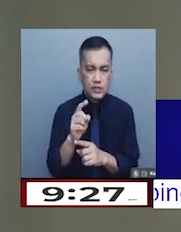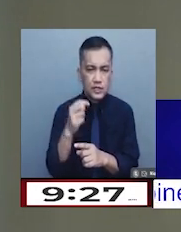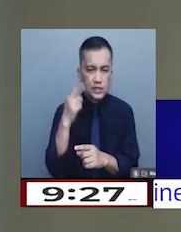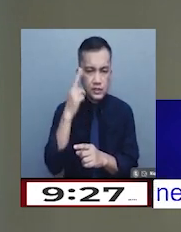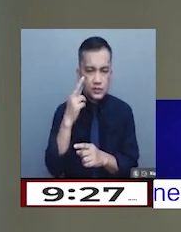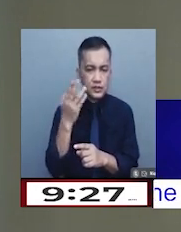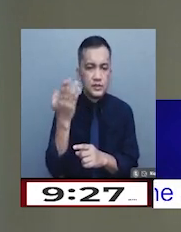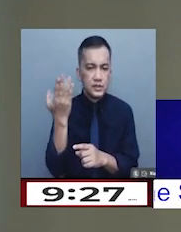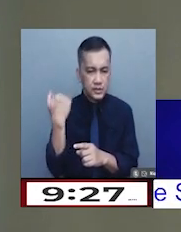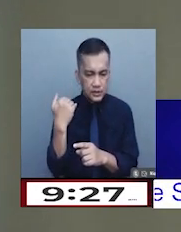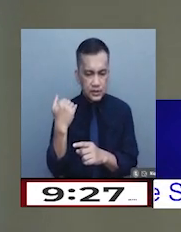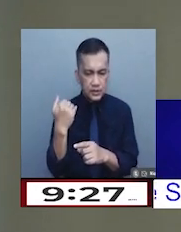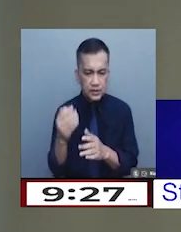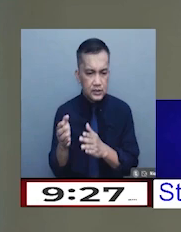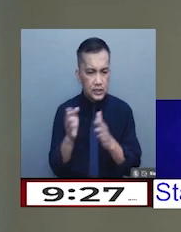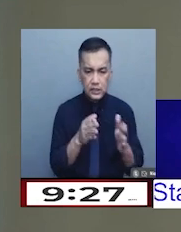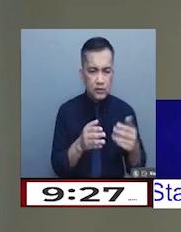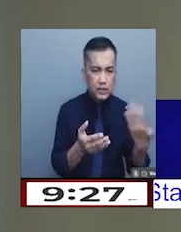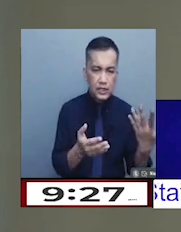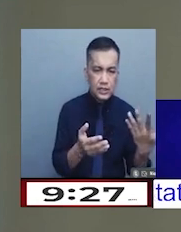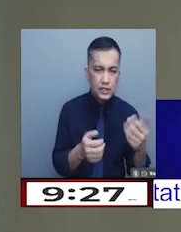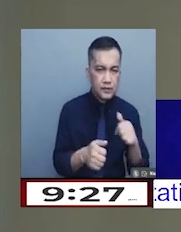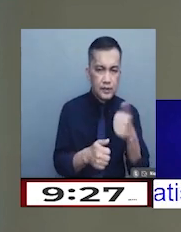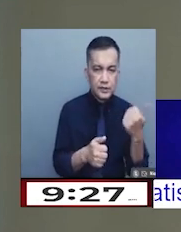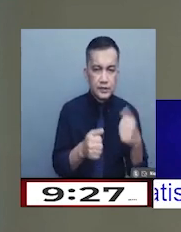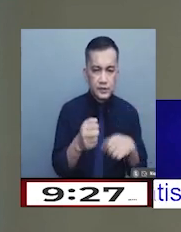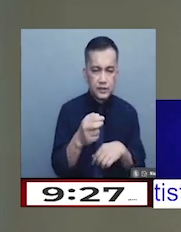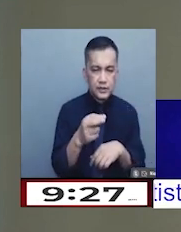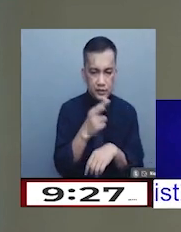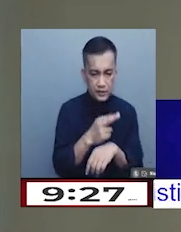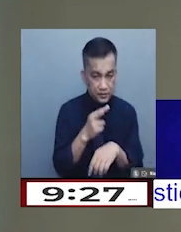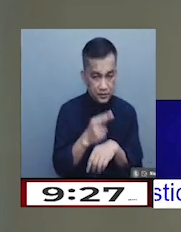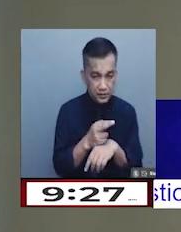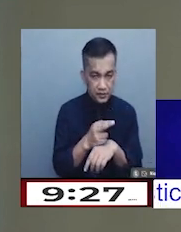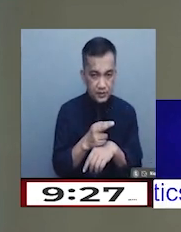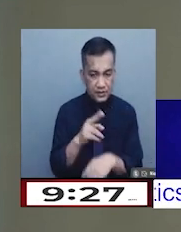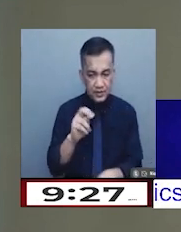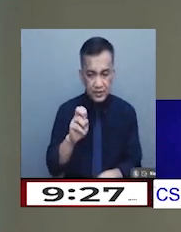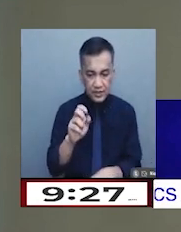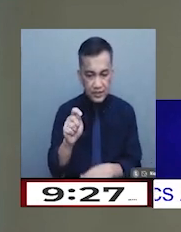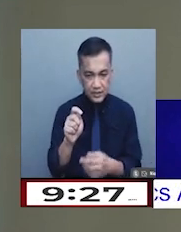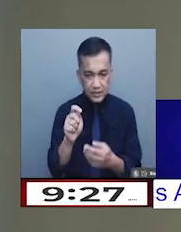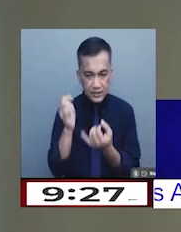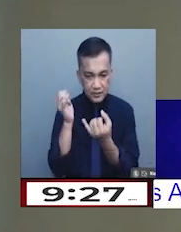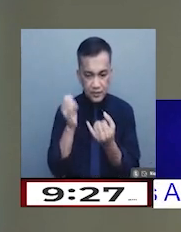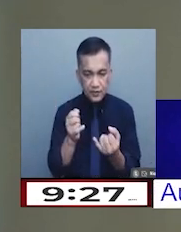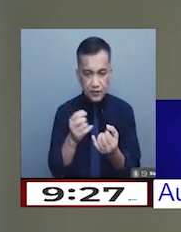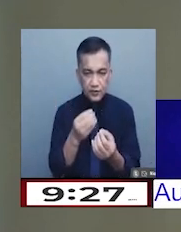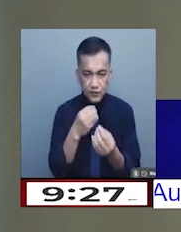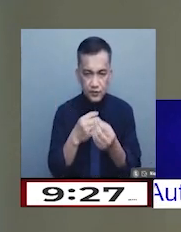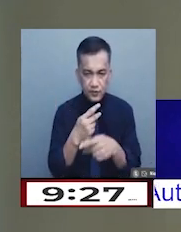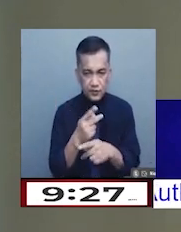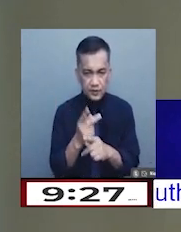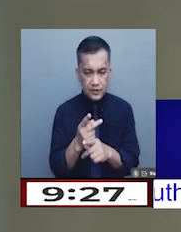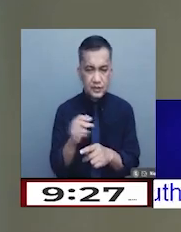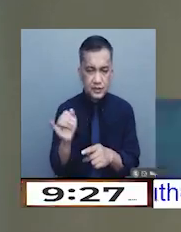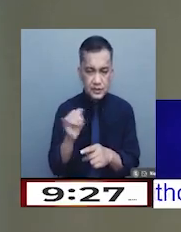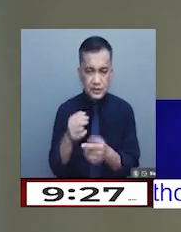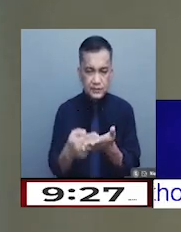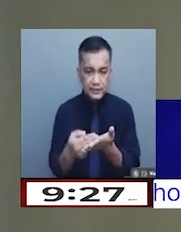were not in other regions? Is it a net importer of food products such as rice?